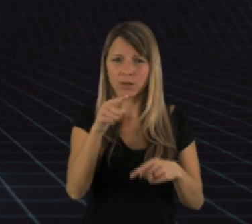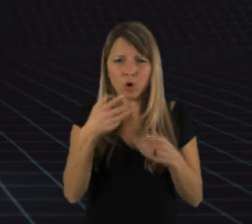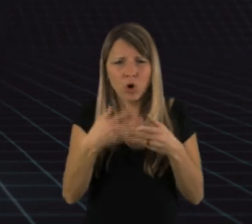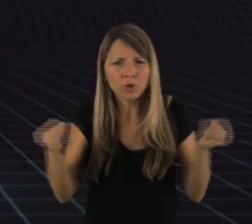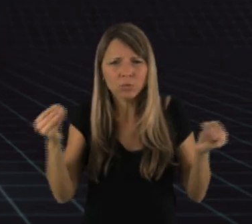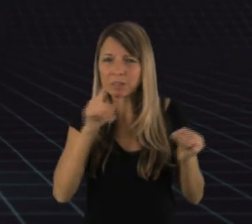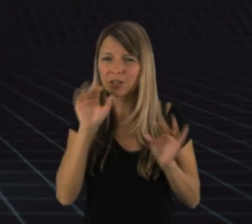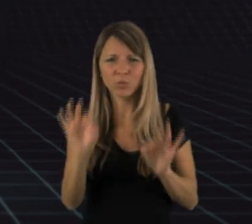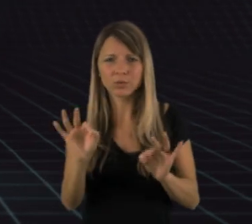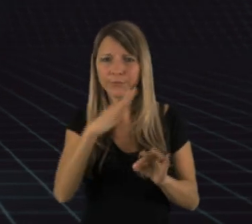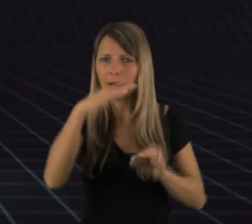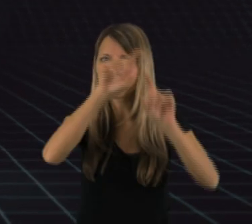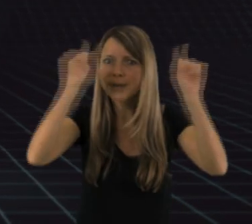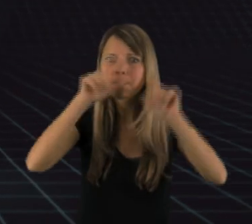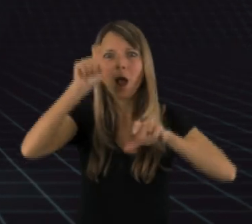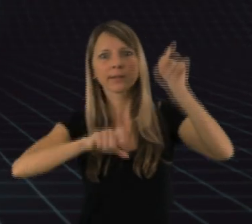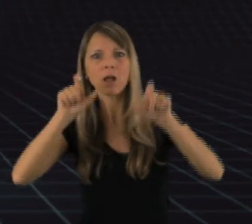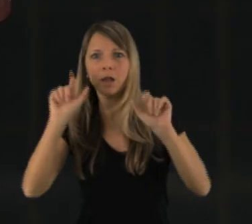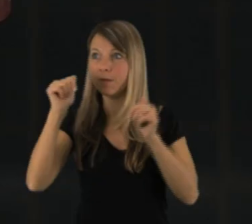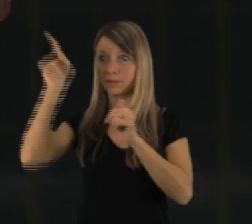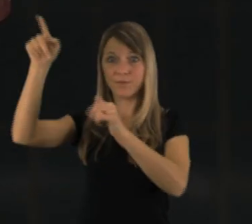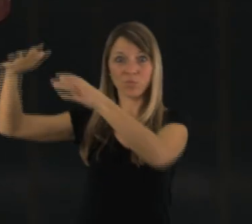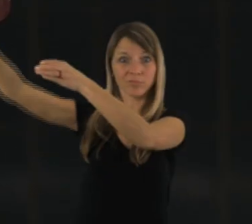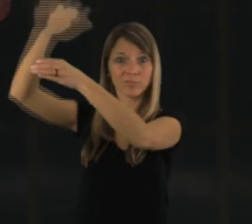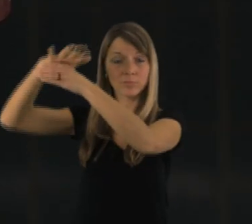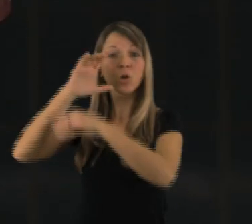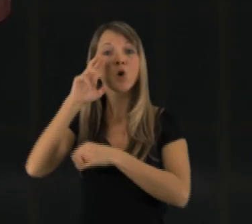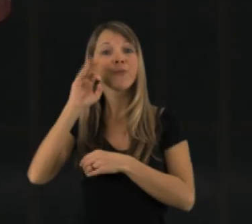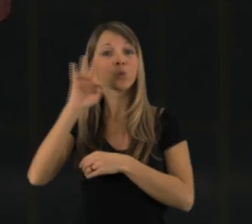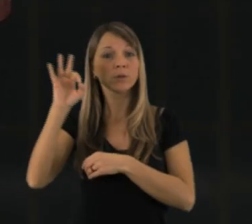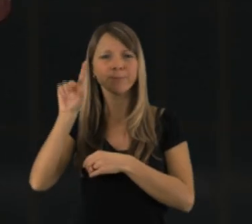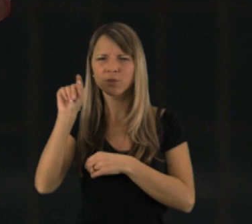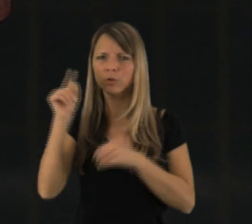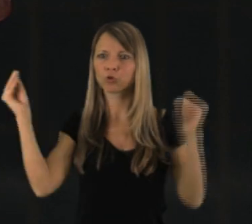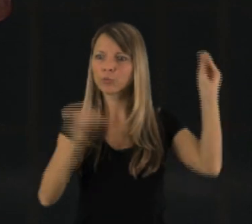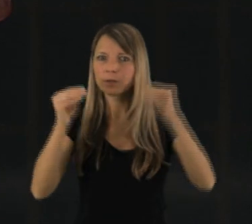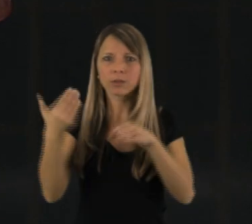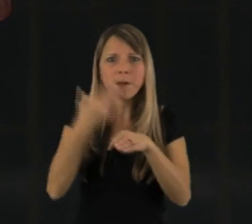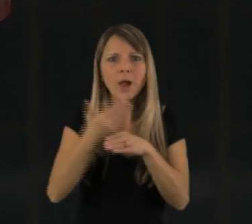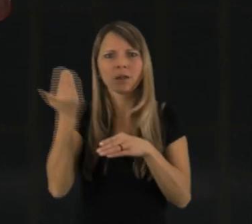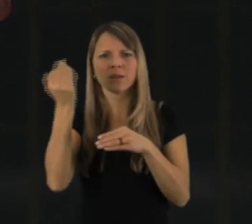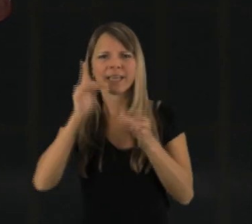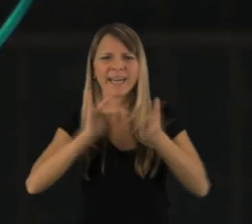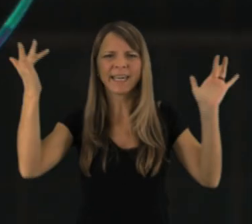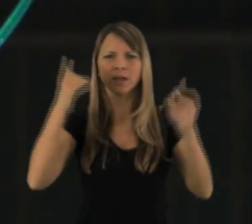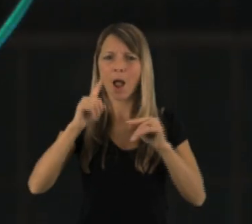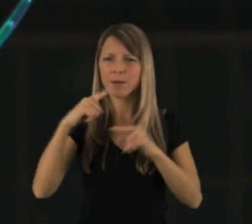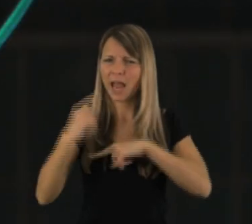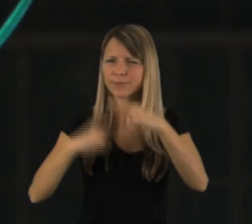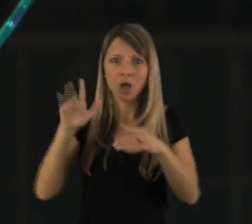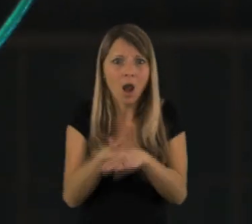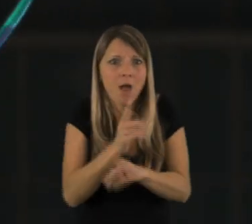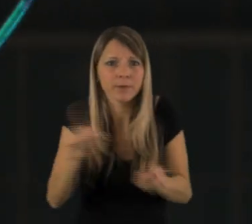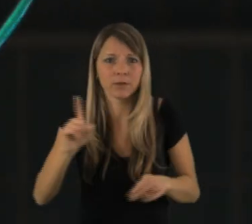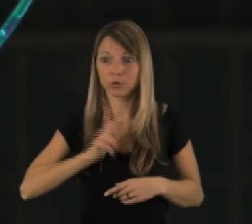Einzelpersonen, die von ihrer Arbeit leben müssen. Das sogenannte Crowdfunding, also das Sammeln von Spenden im Netz, steckt noch in den Kinderschuhen. Auch